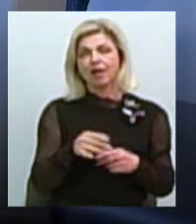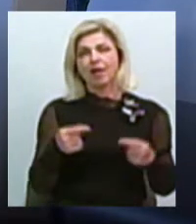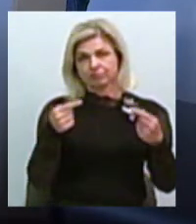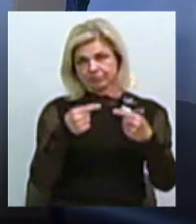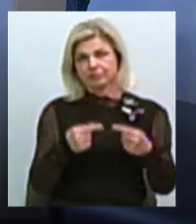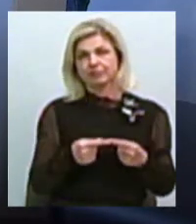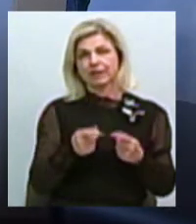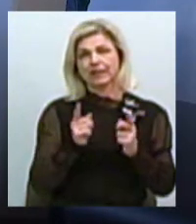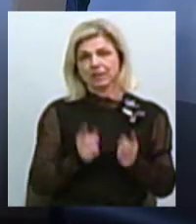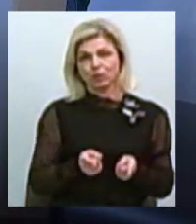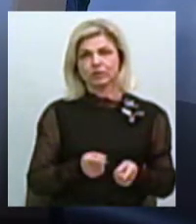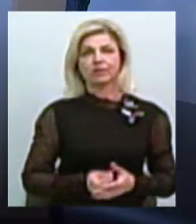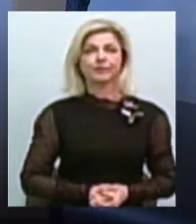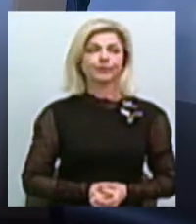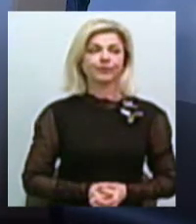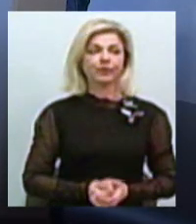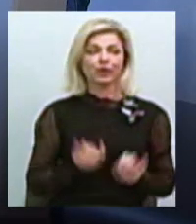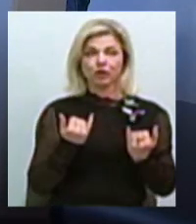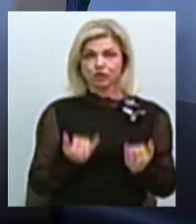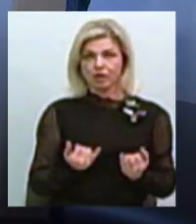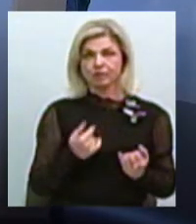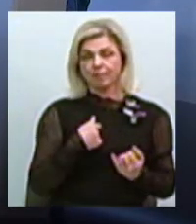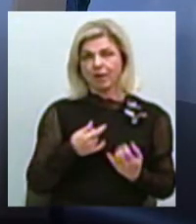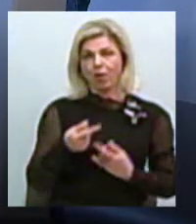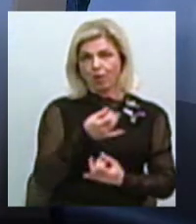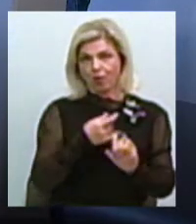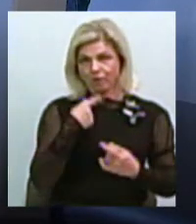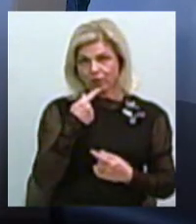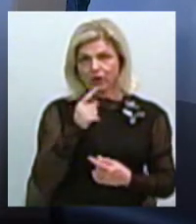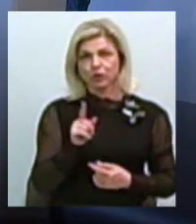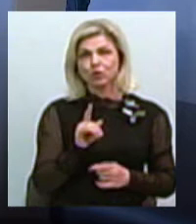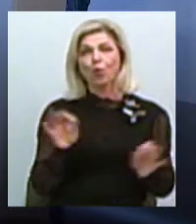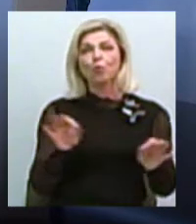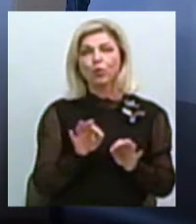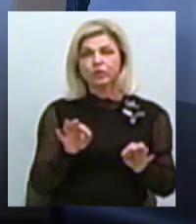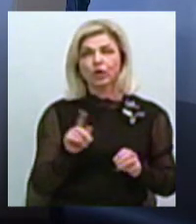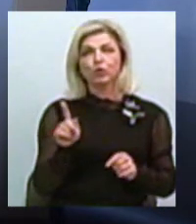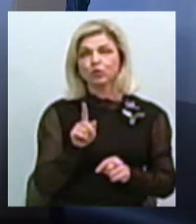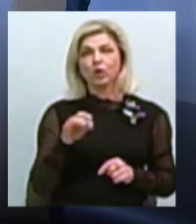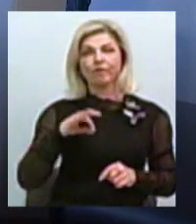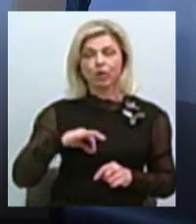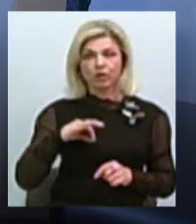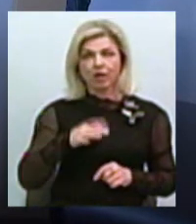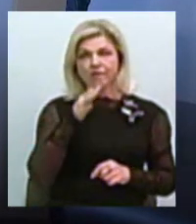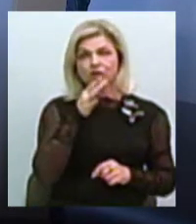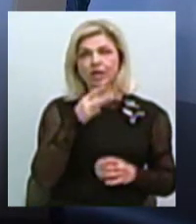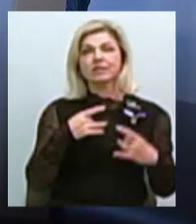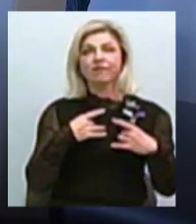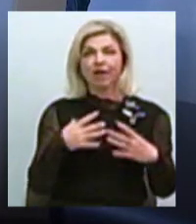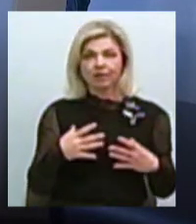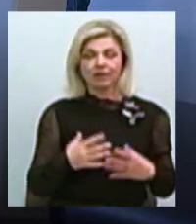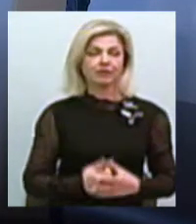Що є коментарі? Тільки що ми в студії говорили про те, що навіть музика, яка використовувалася під час свята, вона